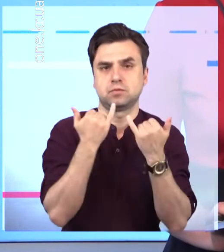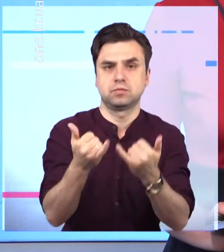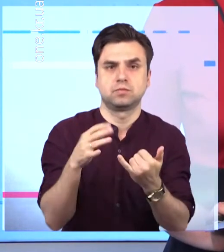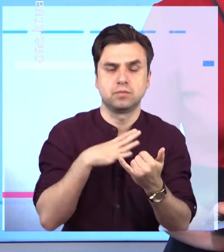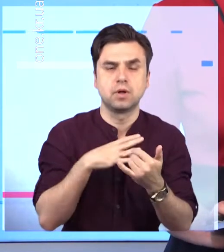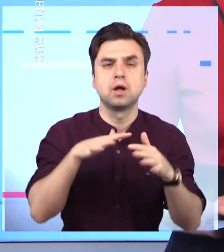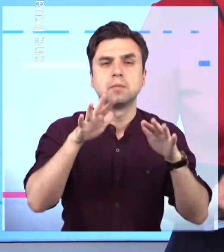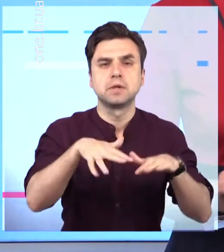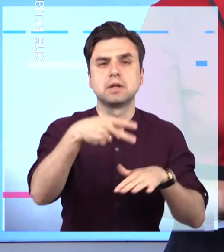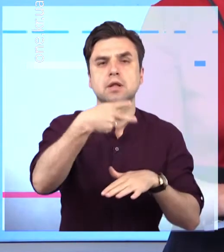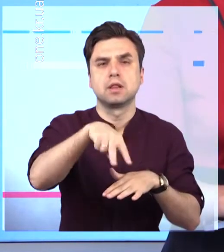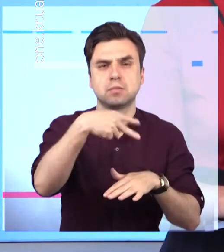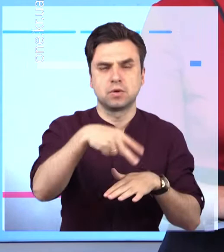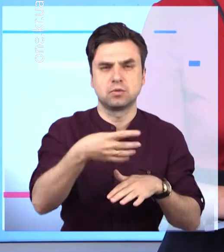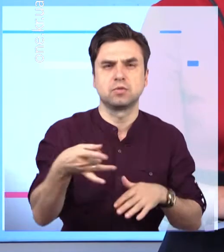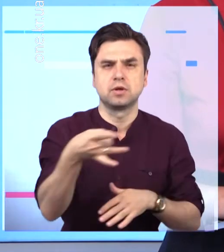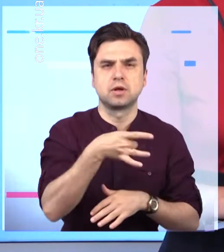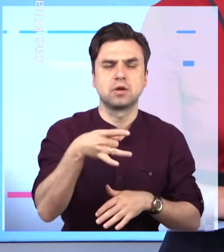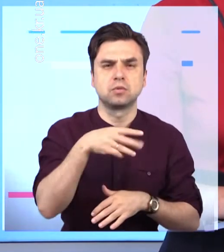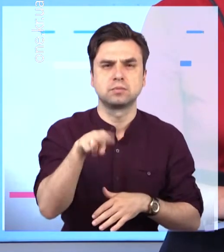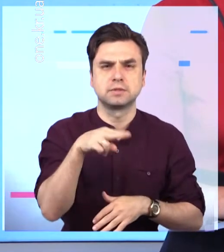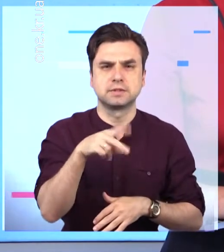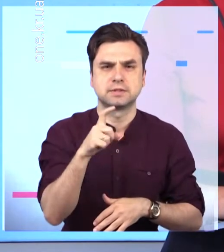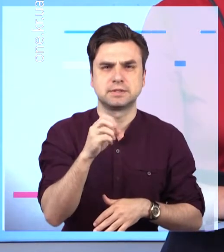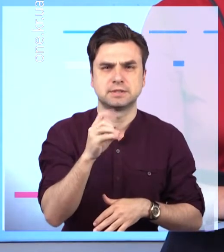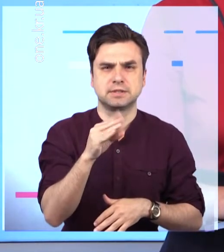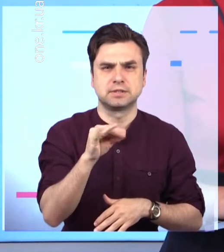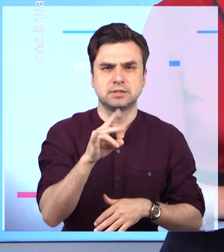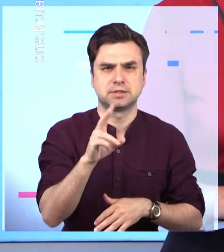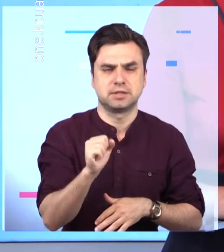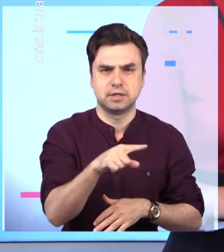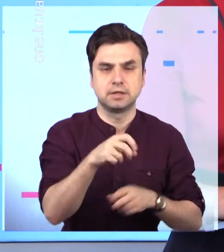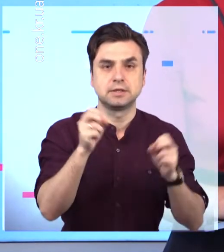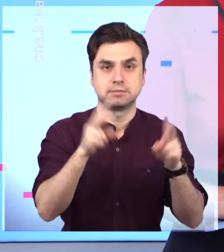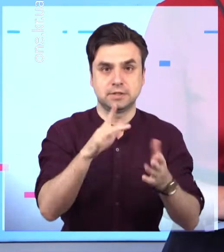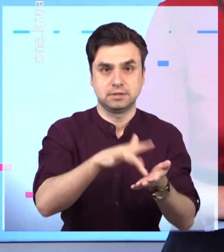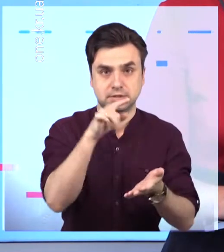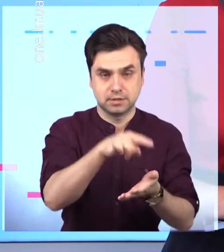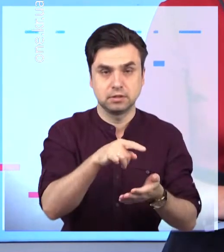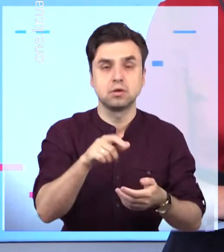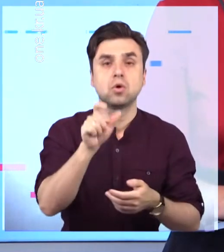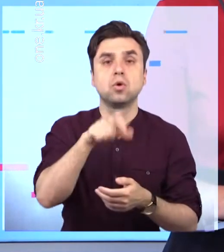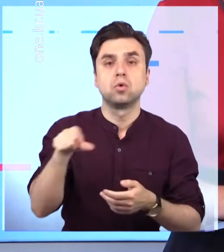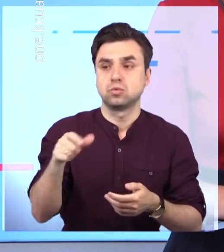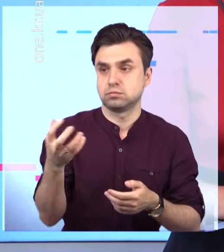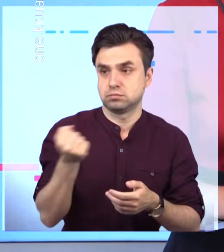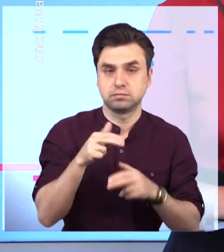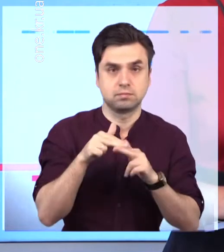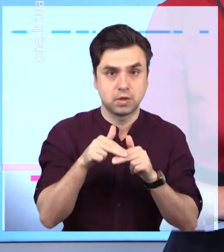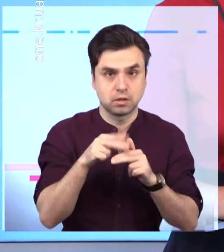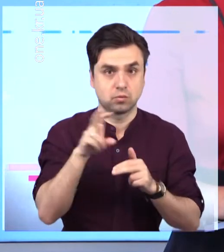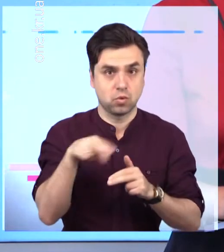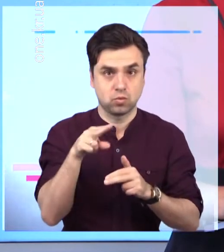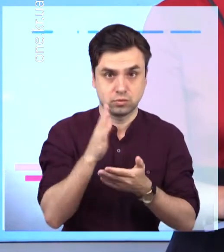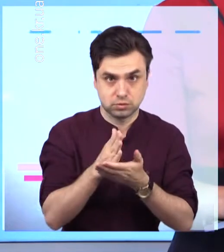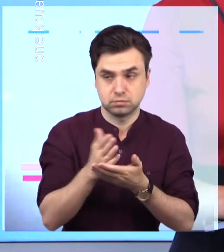Проводилося воно в амбулаторії на Дзержинці. Там у спеціально розгорнутому центрі міг щепитися кожен, хто мав при собі паспорт та